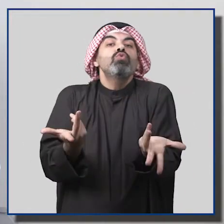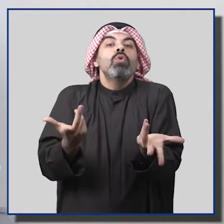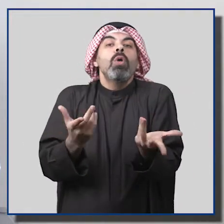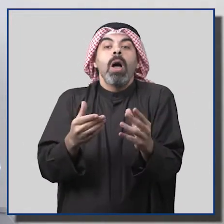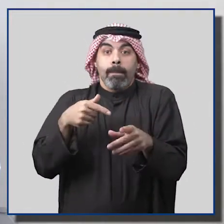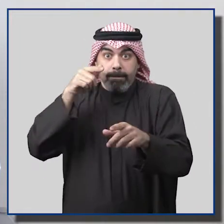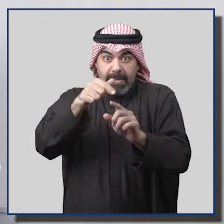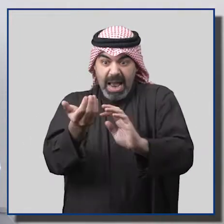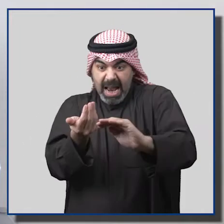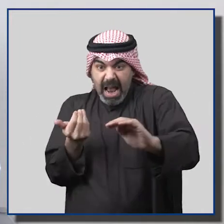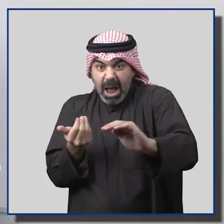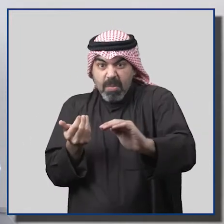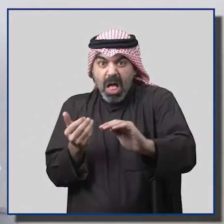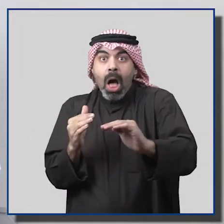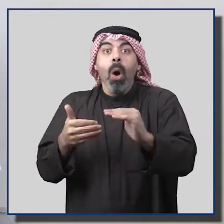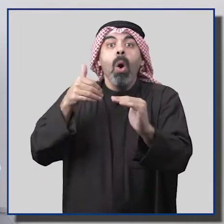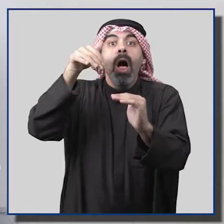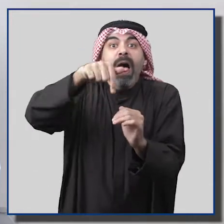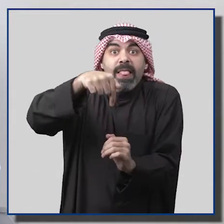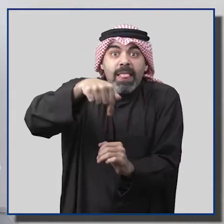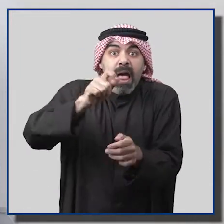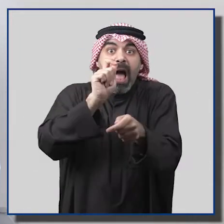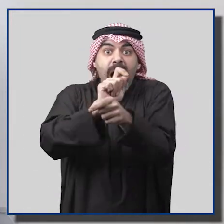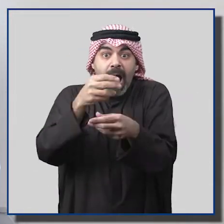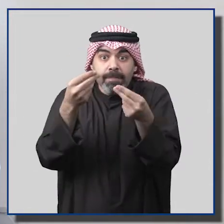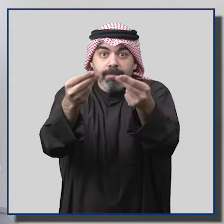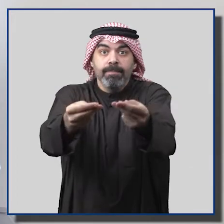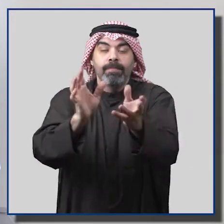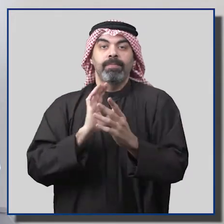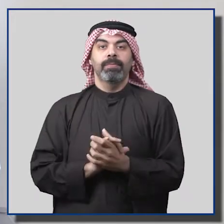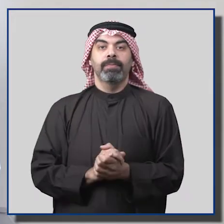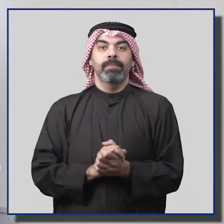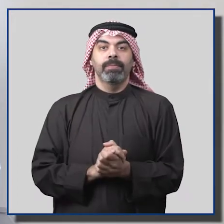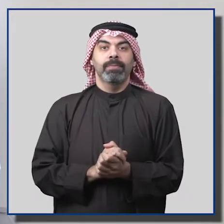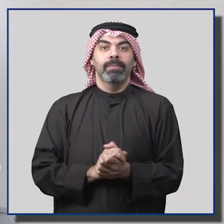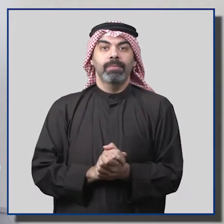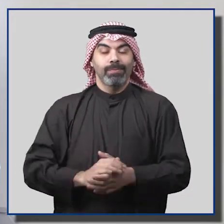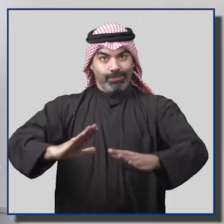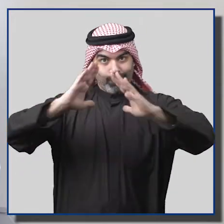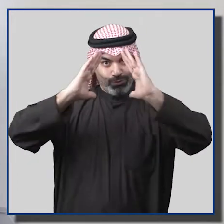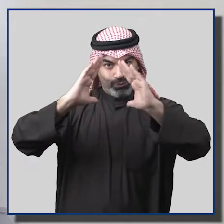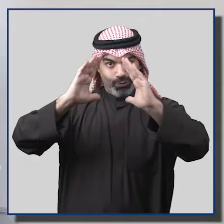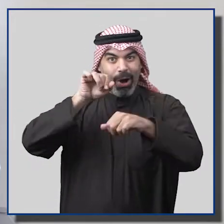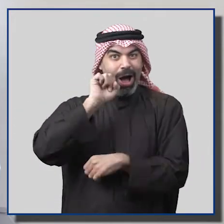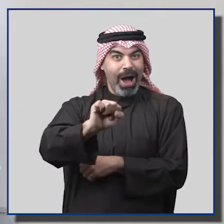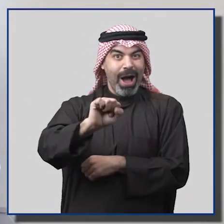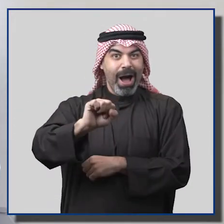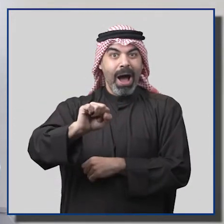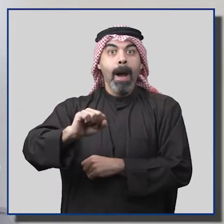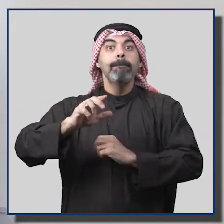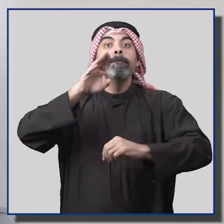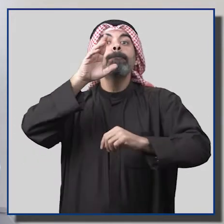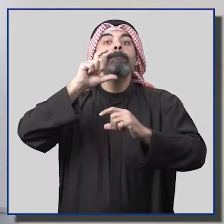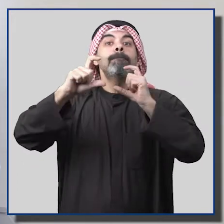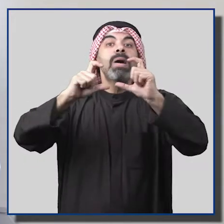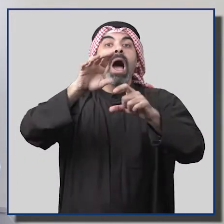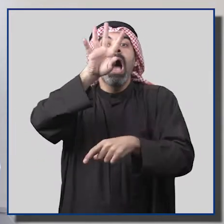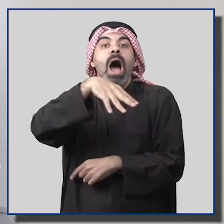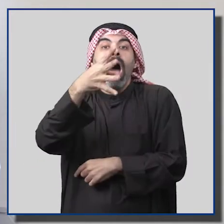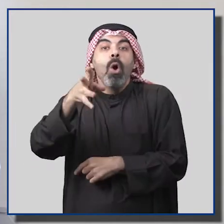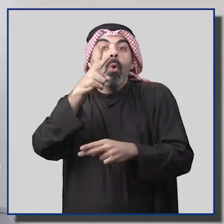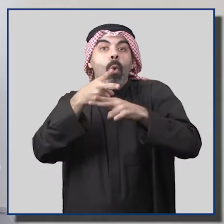للعميل قبل وأثناء فترة الاقتراض شكر خاص من البنك الأهلي الكويتي